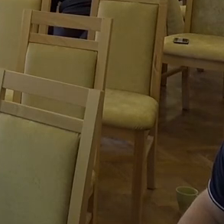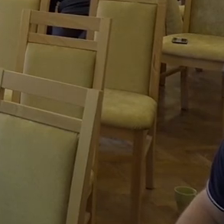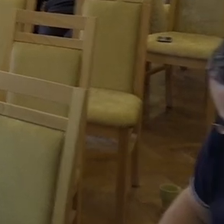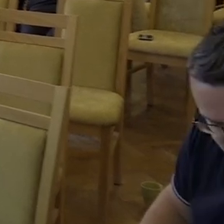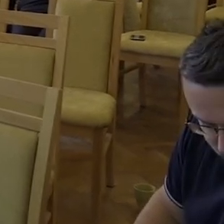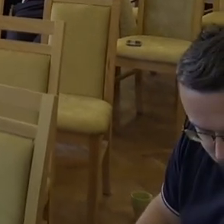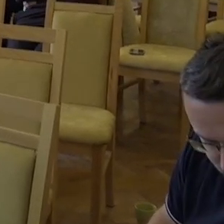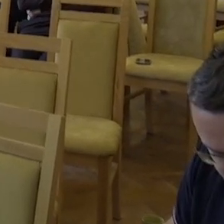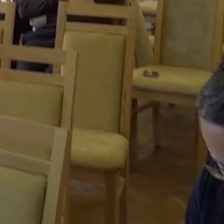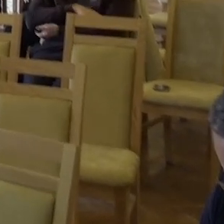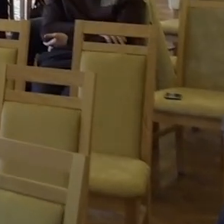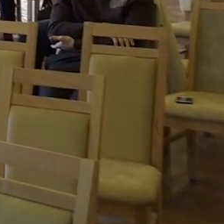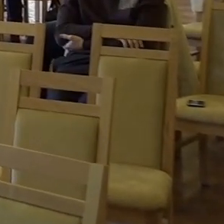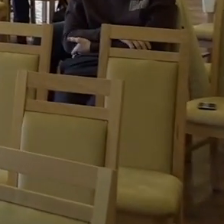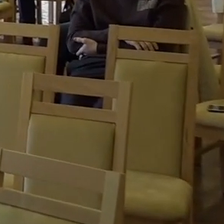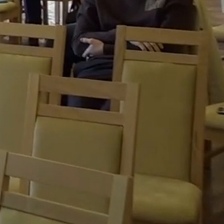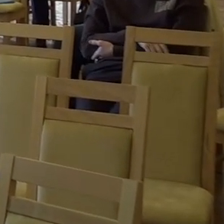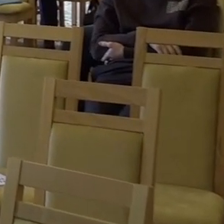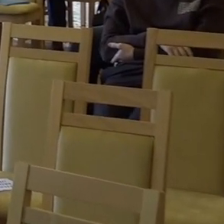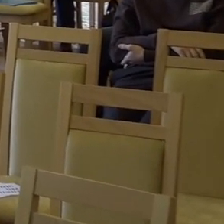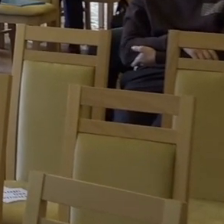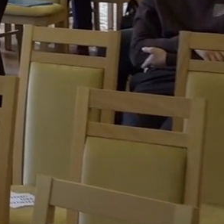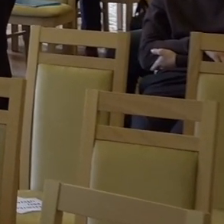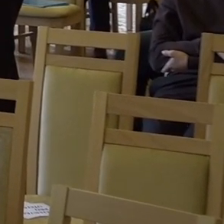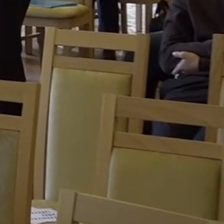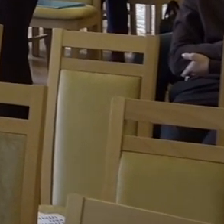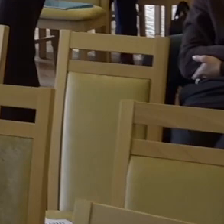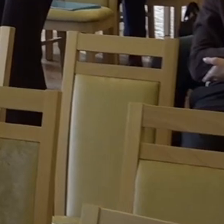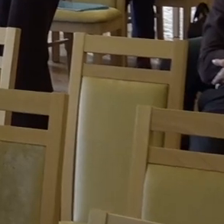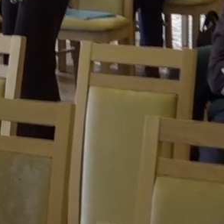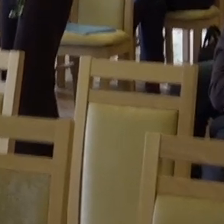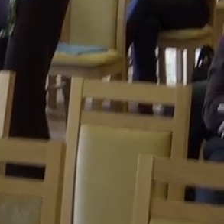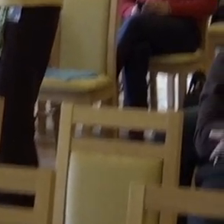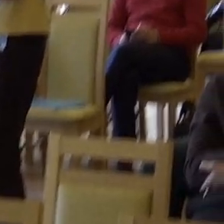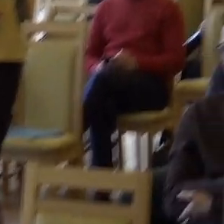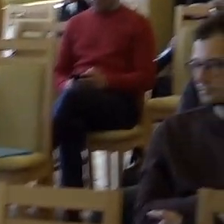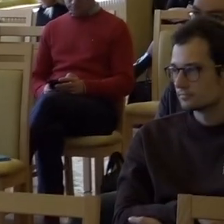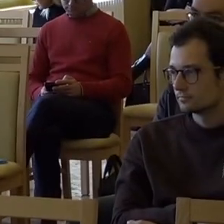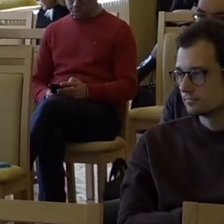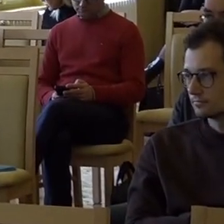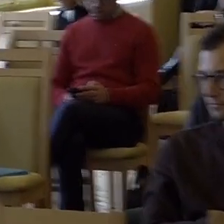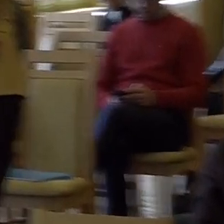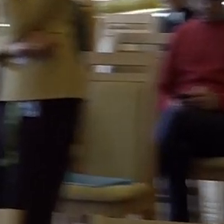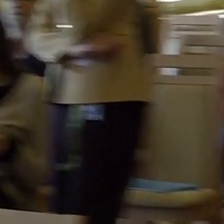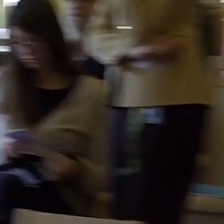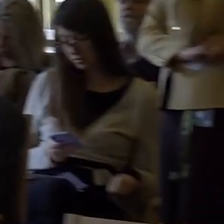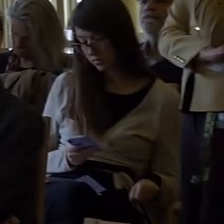Dobrý den, Tomáš Hána, Institut komunikačních, studia žurnalistiky. Já jsem se chtěl zeptat pana Cibulky, jak jste zmiňoval, že